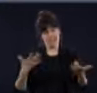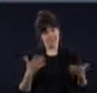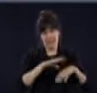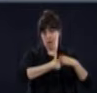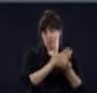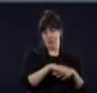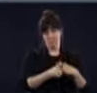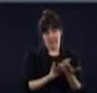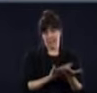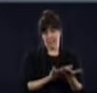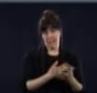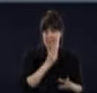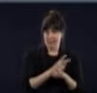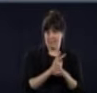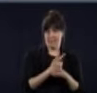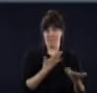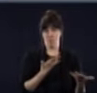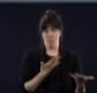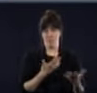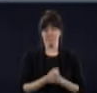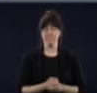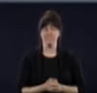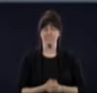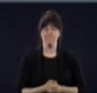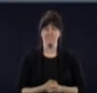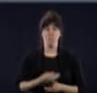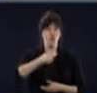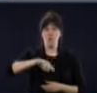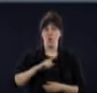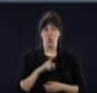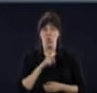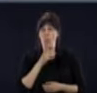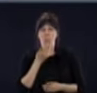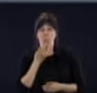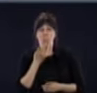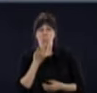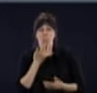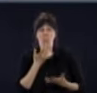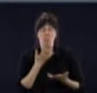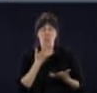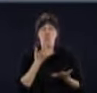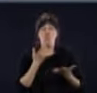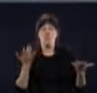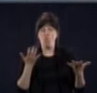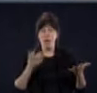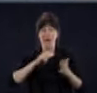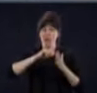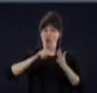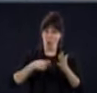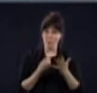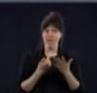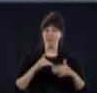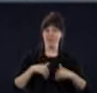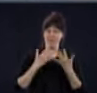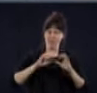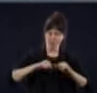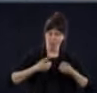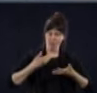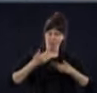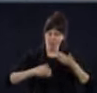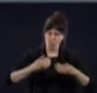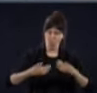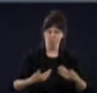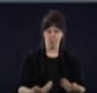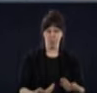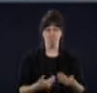aller de l'avant avec ce qu'on oserait appeler une amorce de retour à la vie normale. Si vous me permettez aussi, marcher à